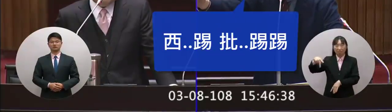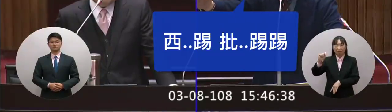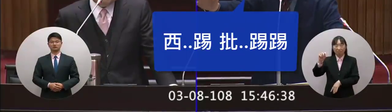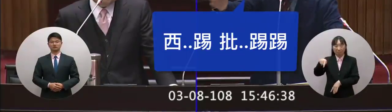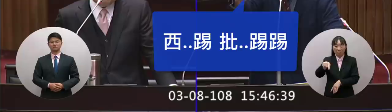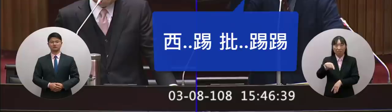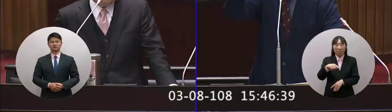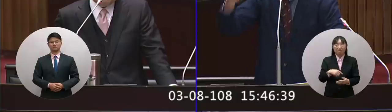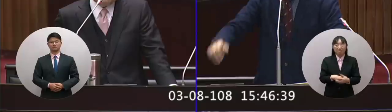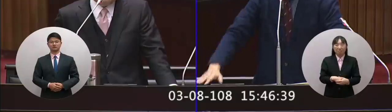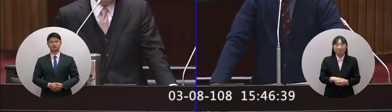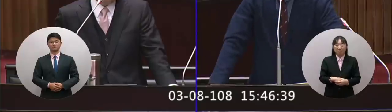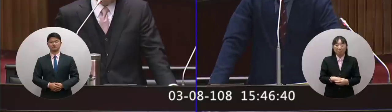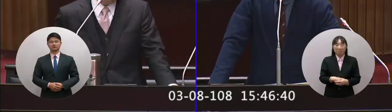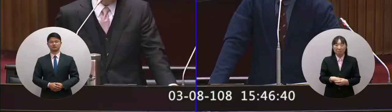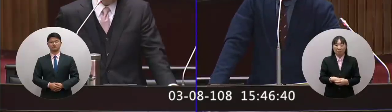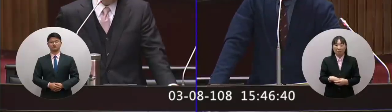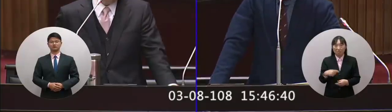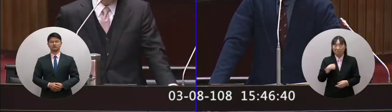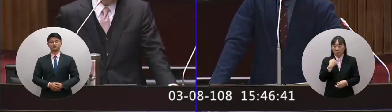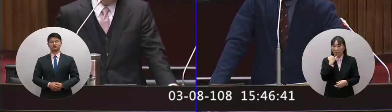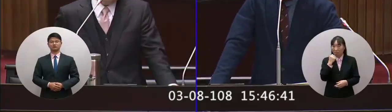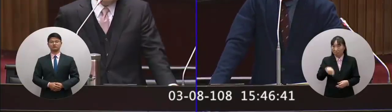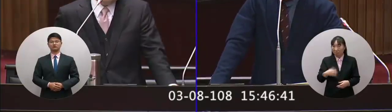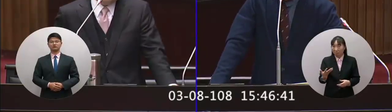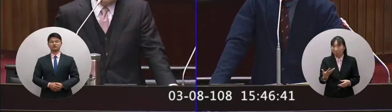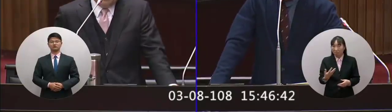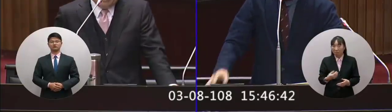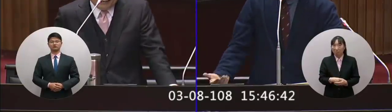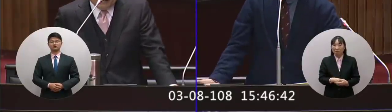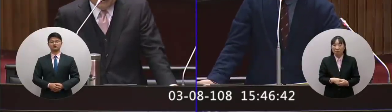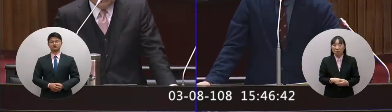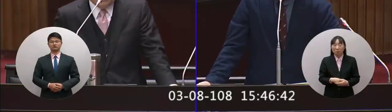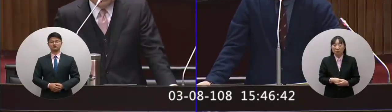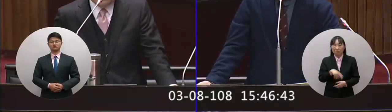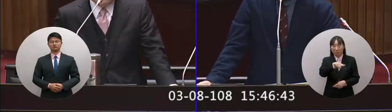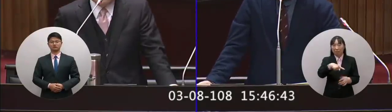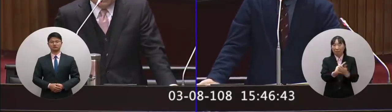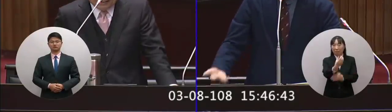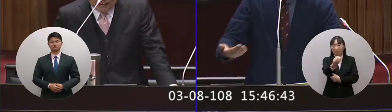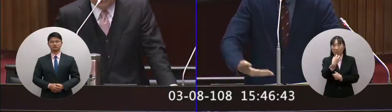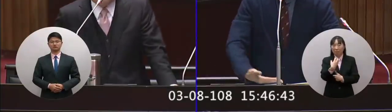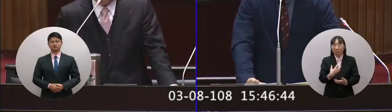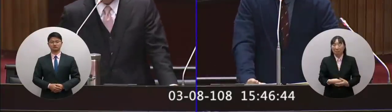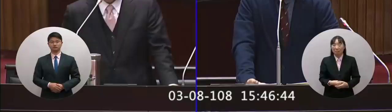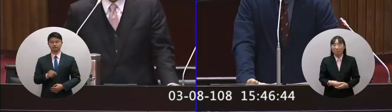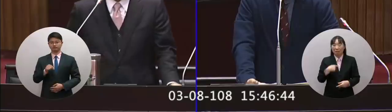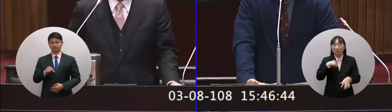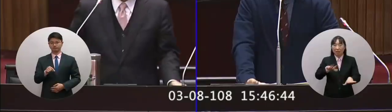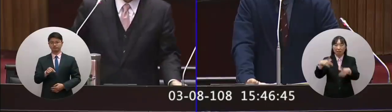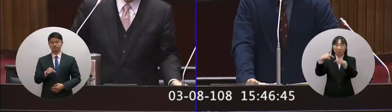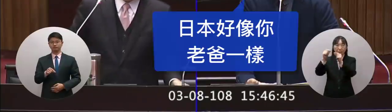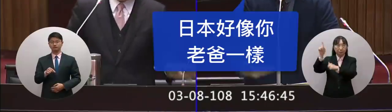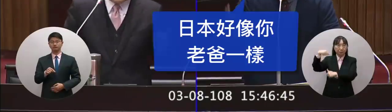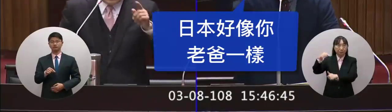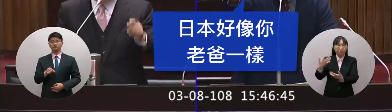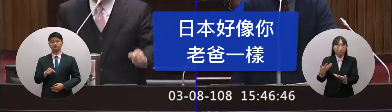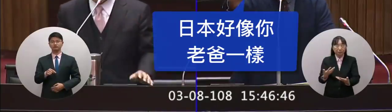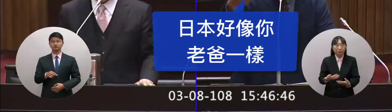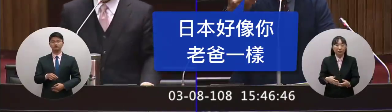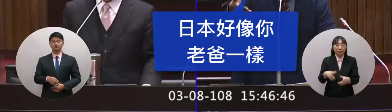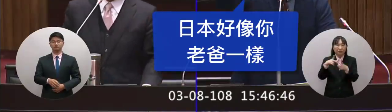TT的話我們進得了你告訴我實在現在日本主導